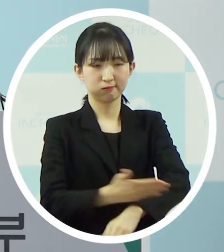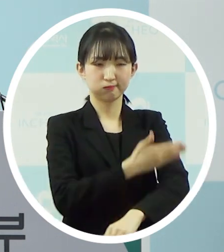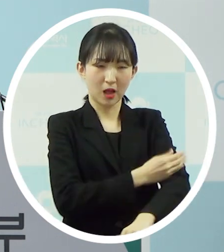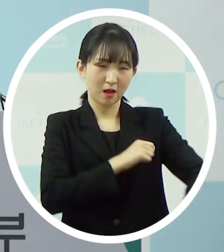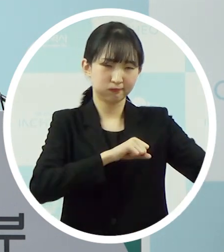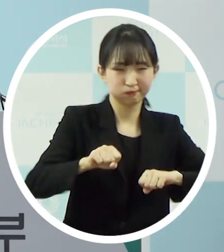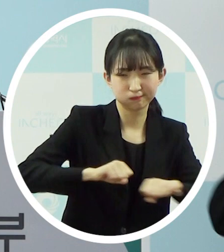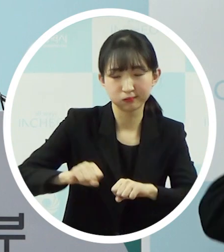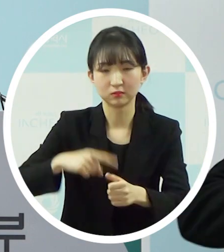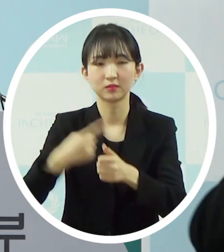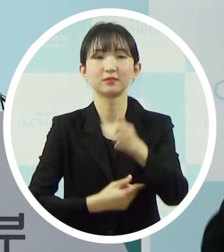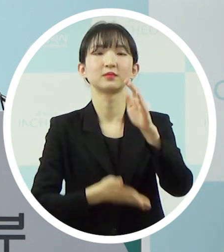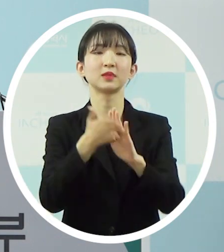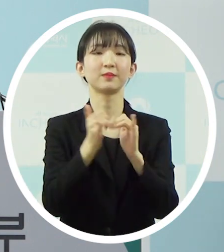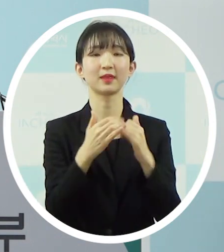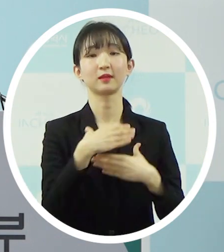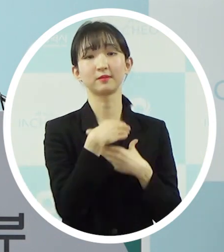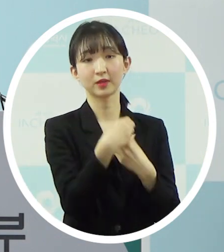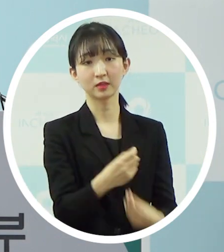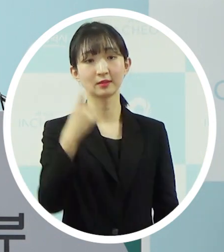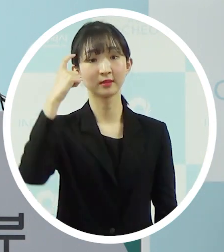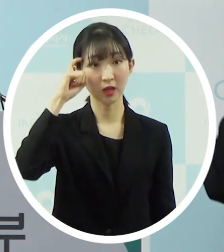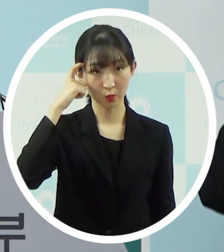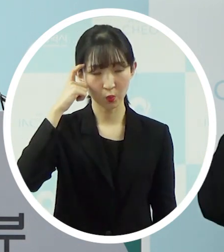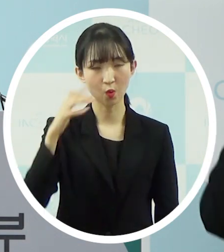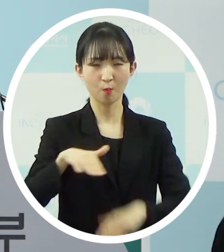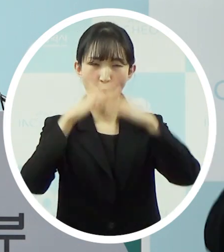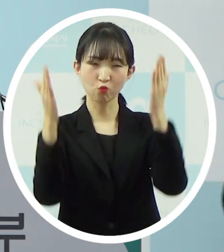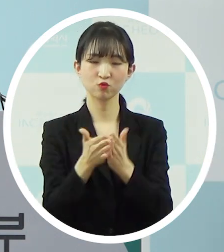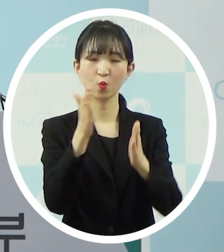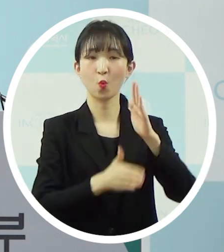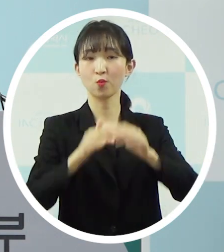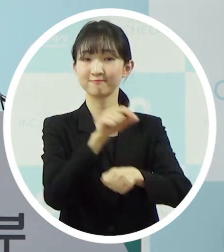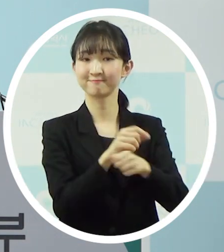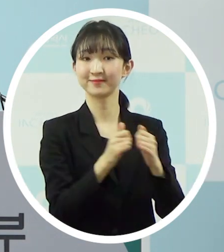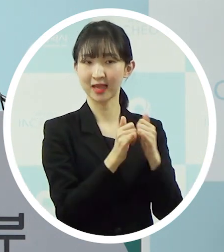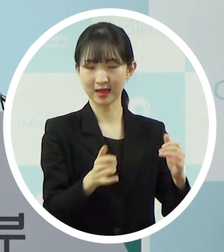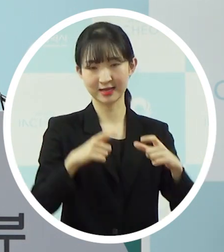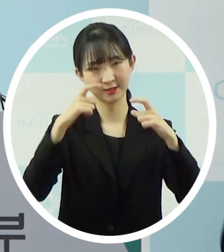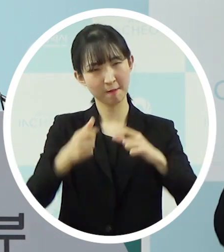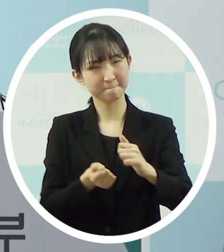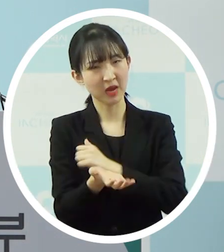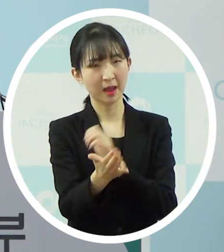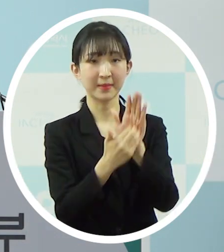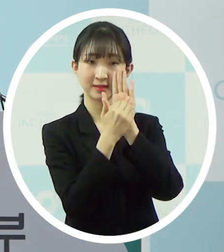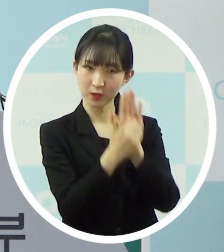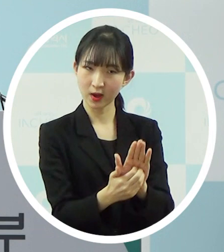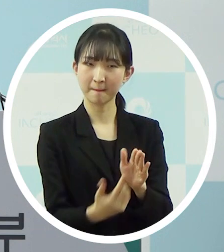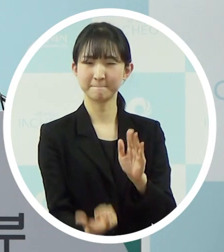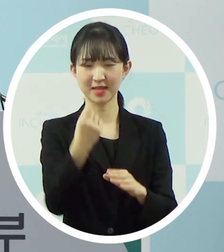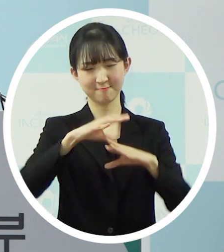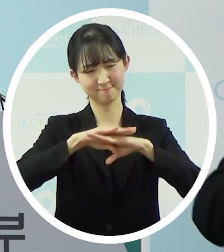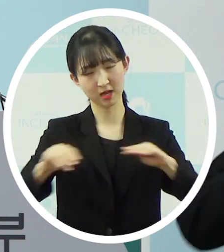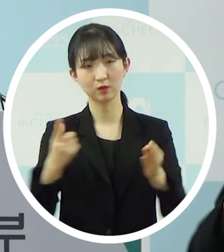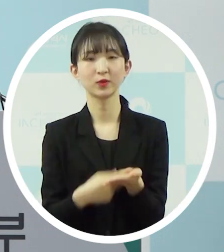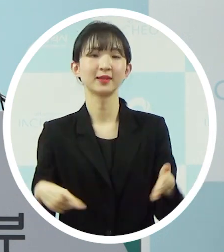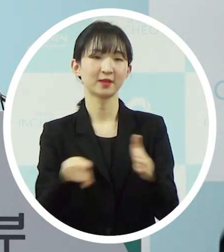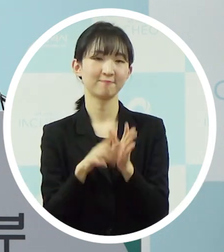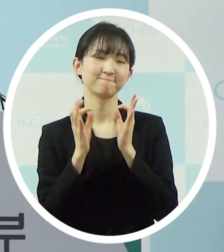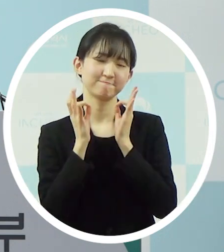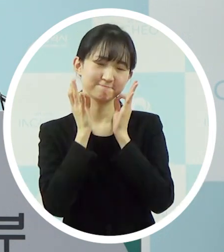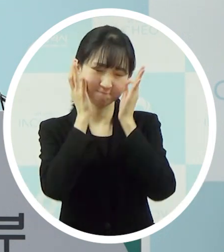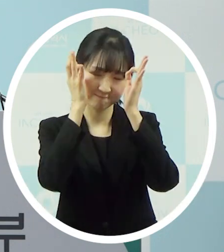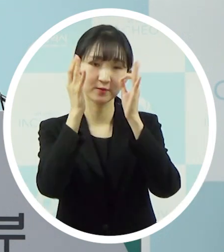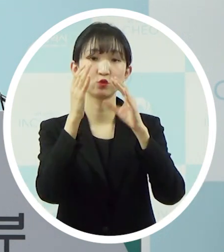시민은 더 안전하다는 각오로 전 공직자가 지역 확산 방지와 조기 종식을 위해 최선을